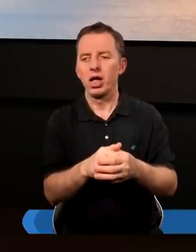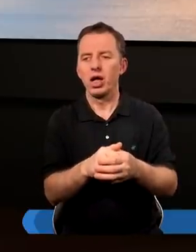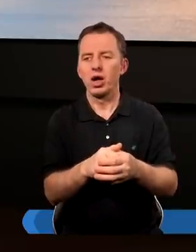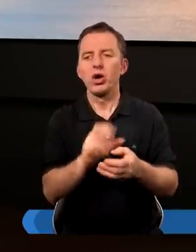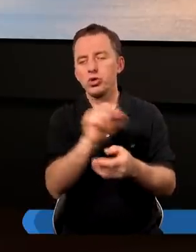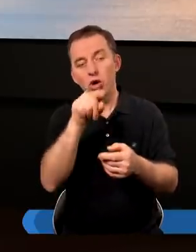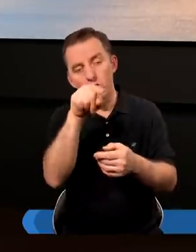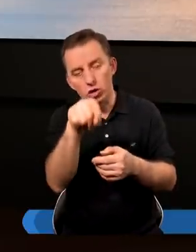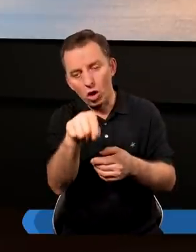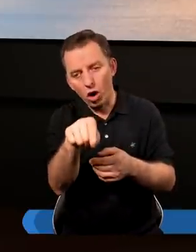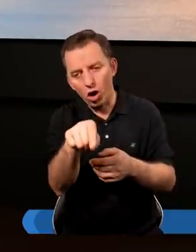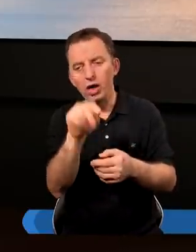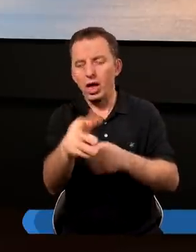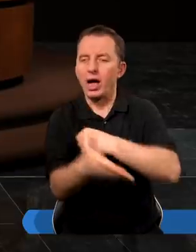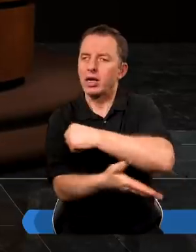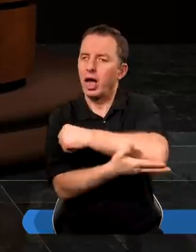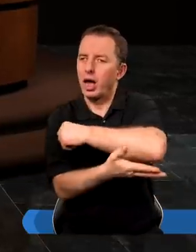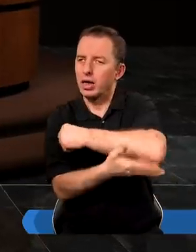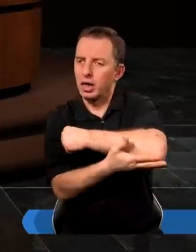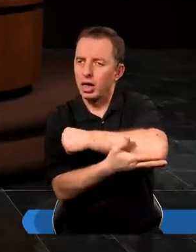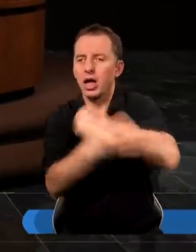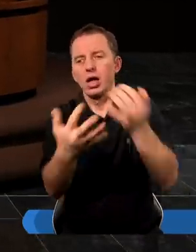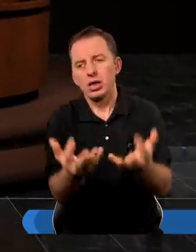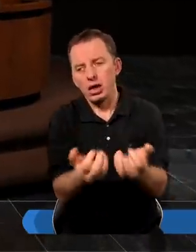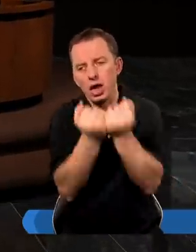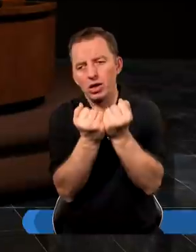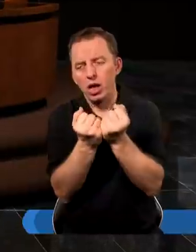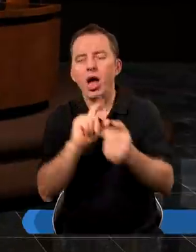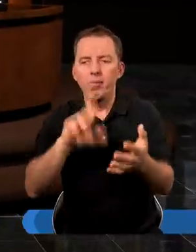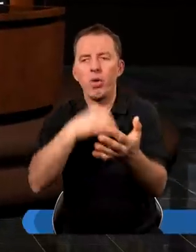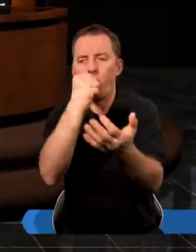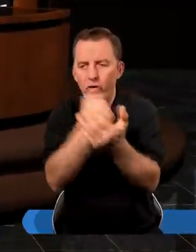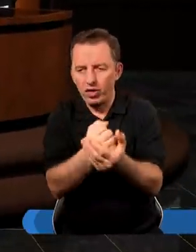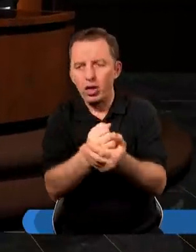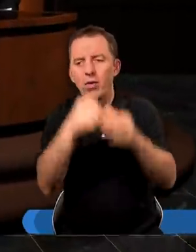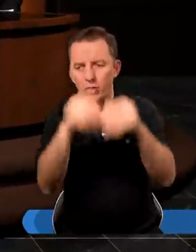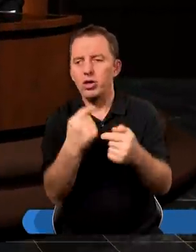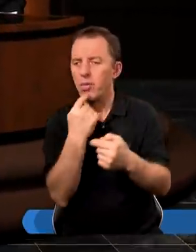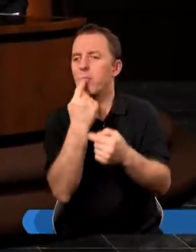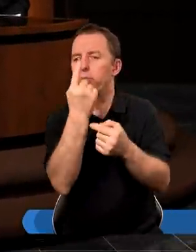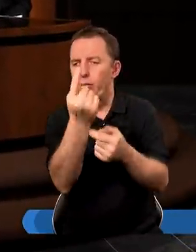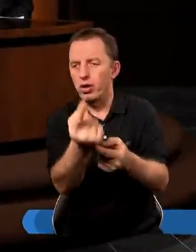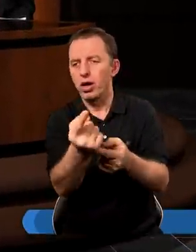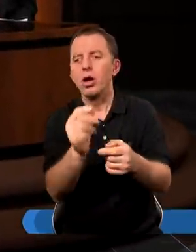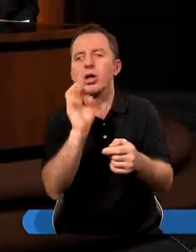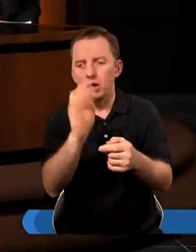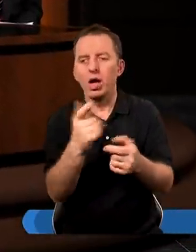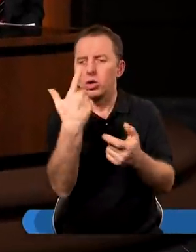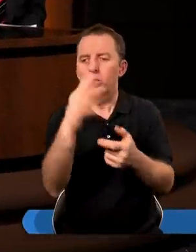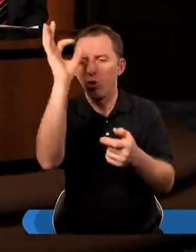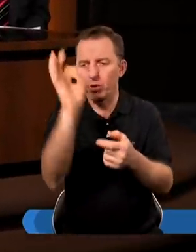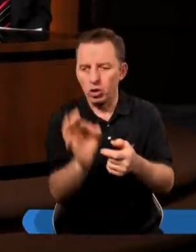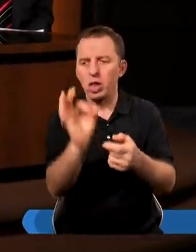I czy ta zasada znajduje takie potwierdzenie, czy możemy powiedzieć, że jest to taka